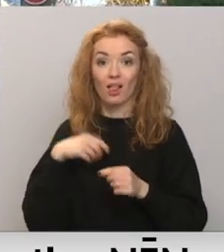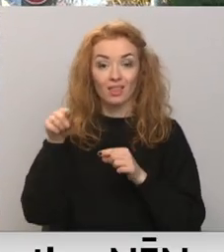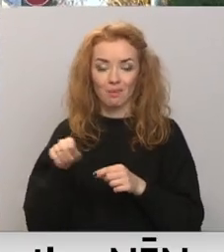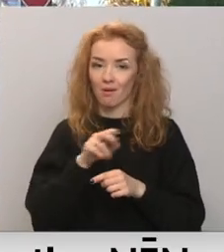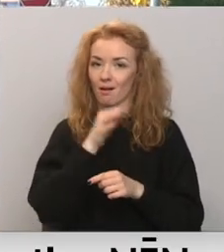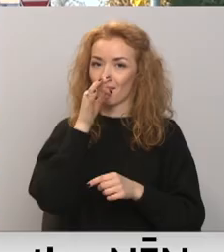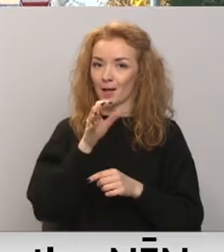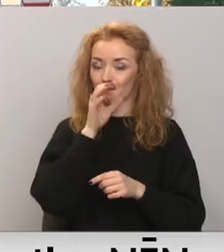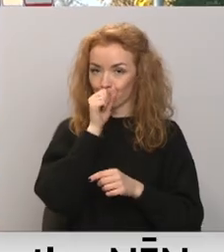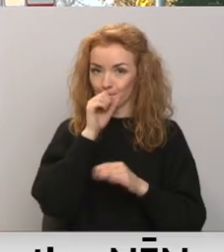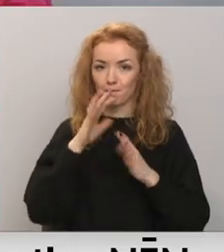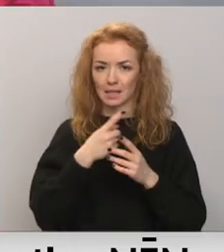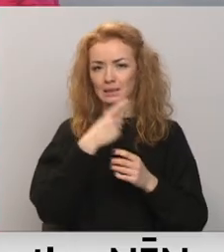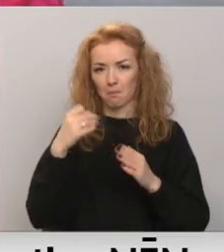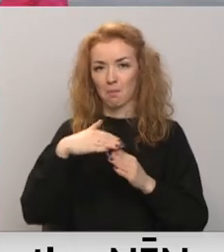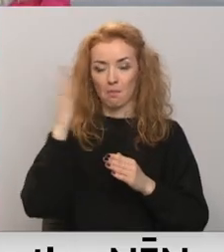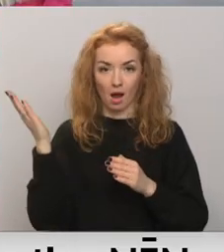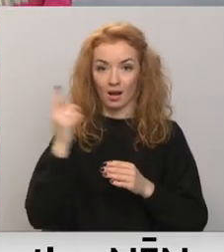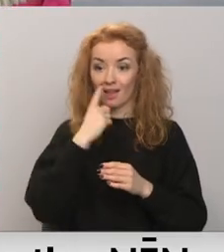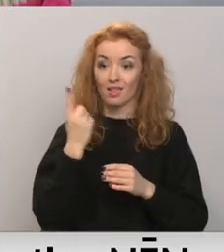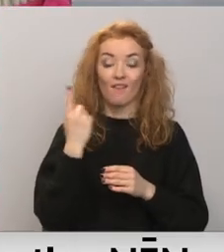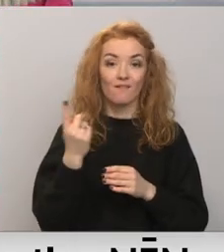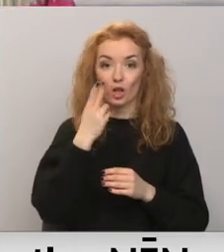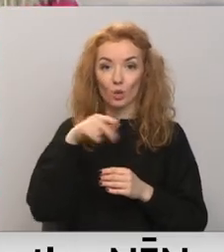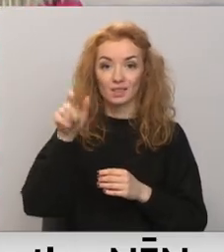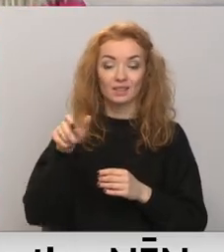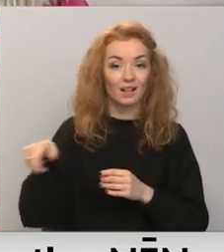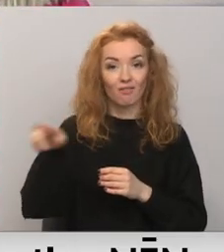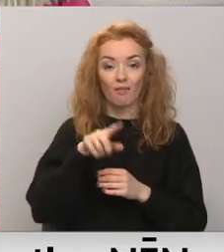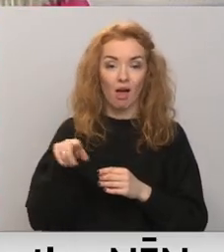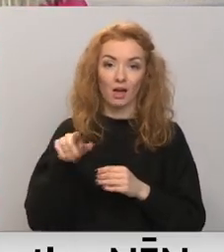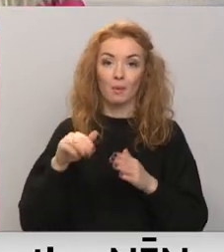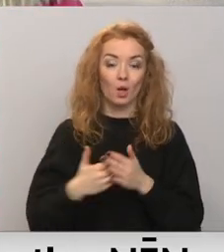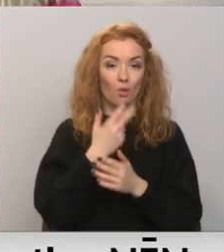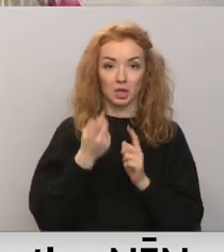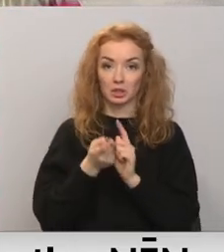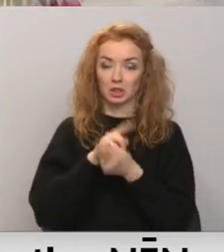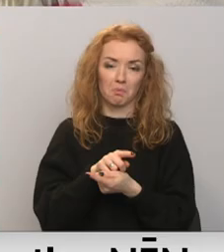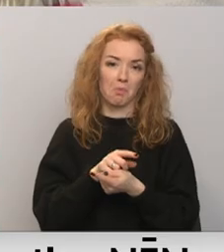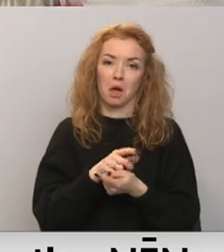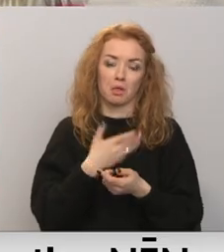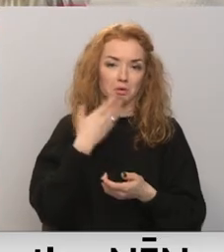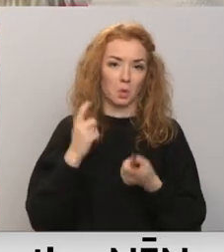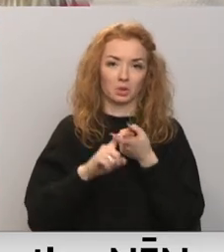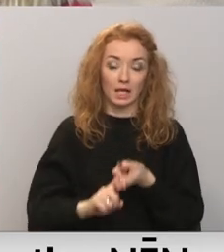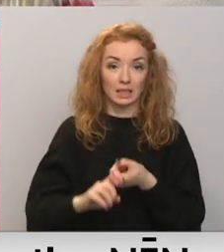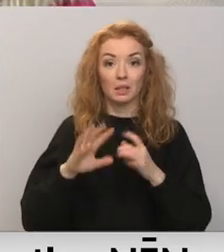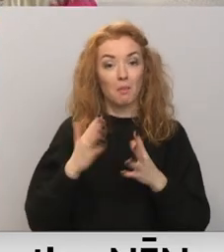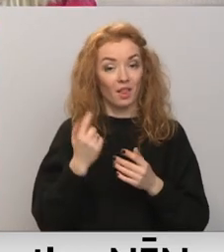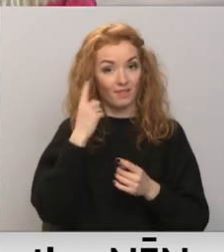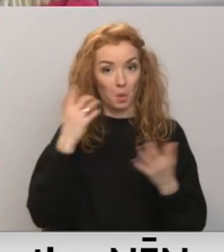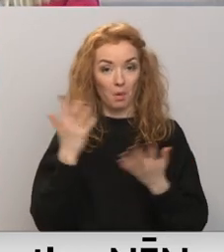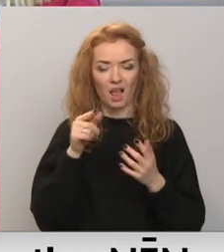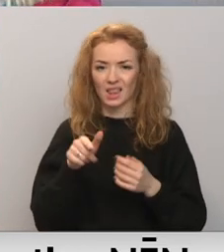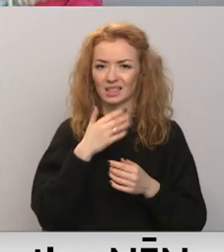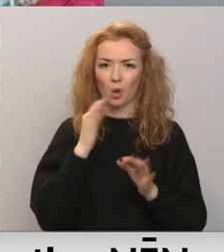tomēr tie esot vairāki simti. Nevienu no uzvinātiem baušķiniekiem jaunās izmaiņas tieši gan neskaršot, tomēr viņa prāts šis